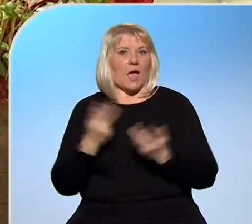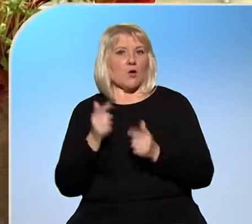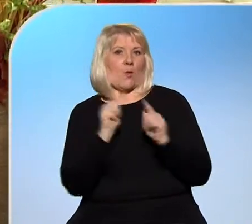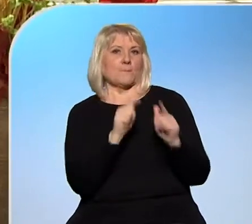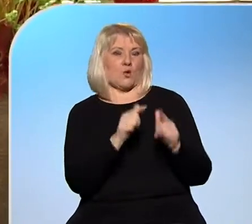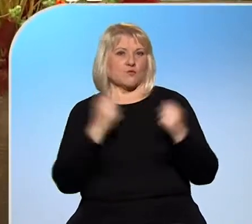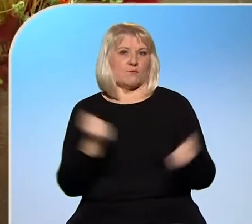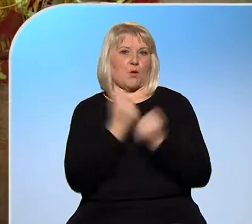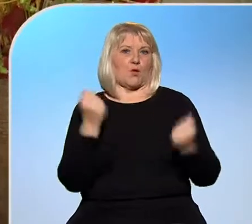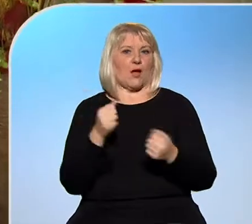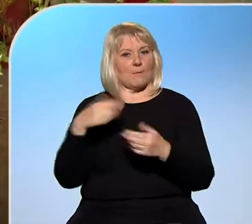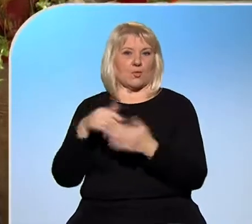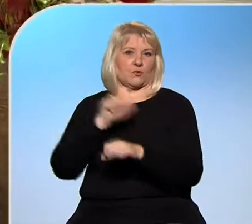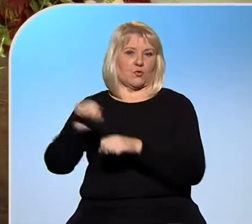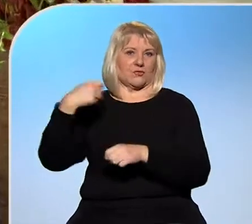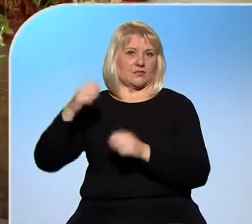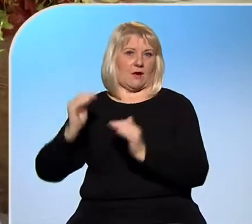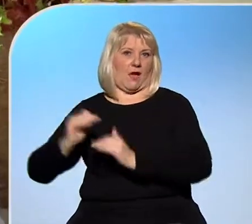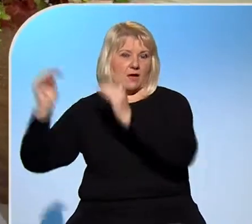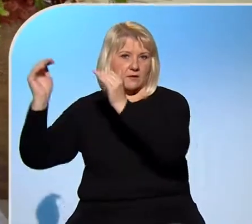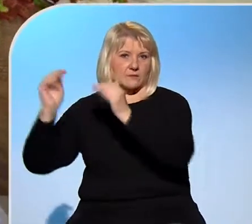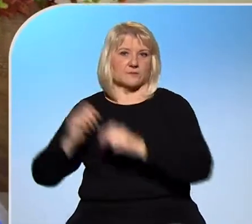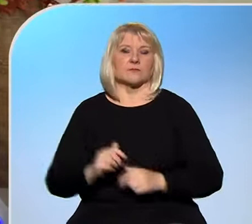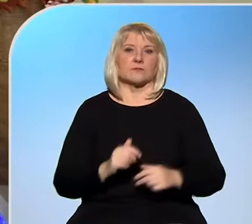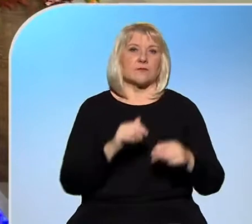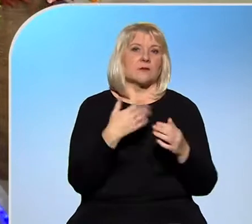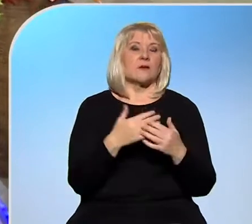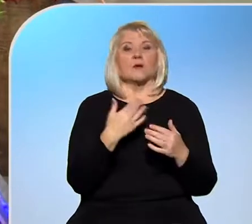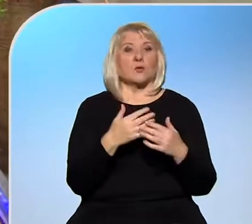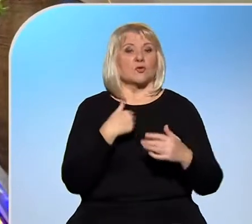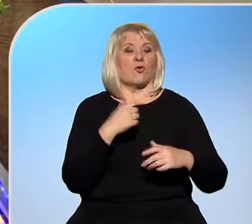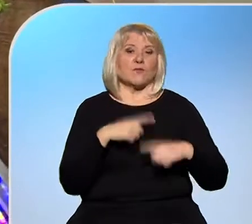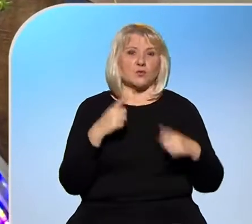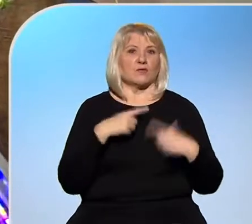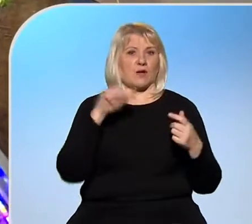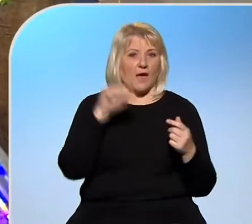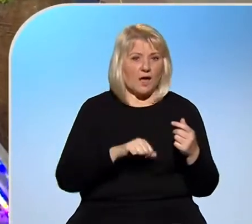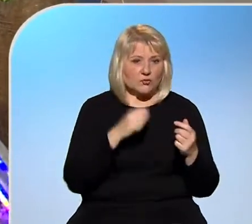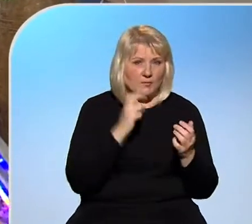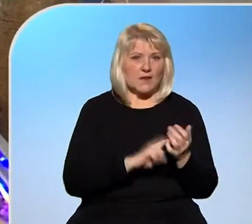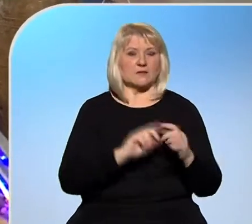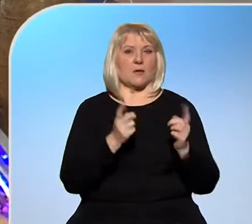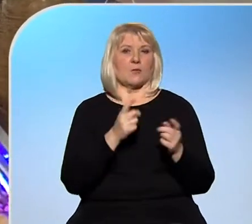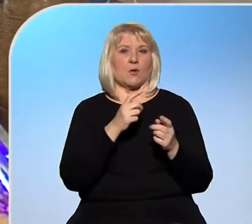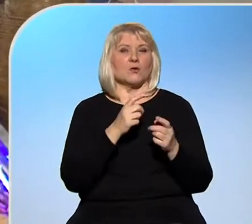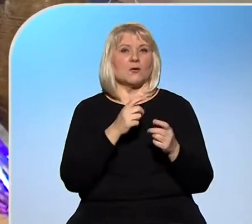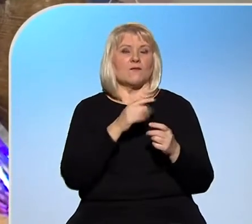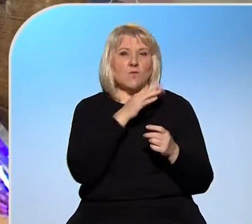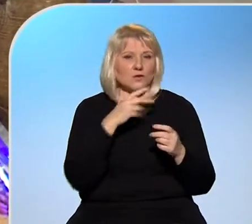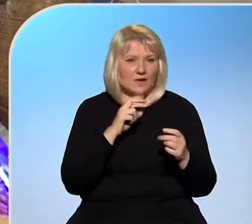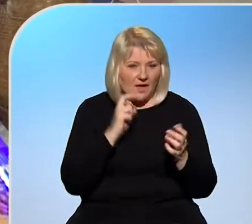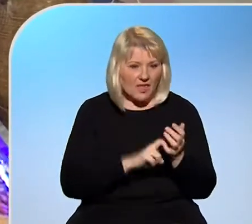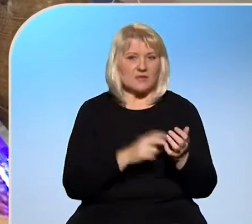elektřina, která je vyprodukována atomovým jádrem a nebo uhelnými elektránami. Tento důvod,